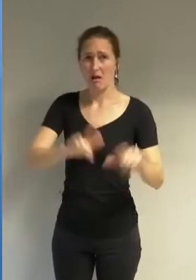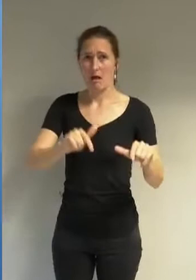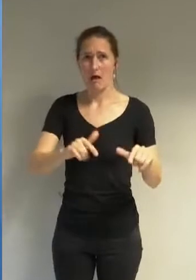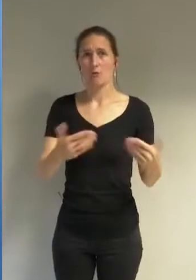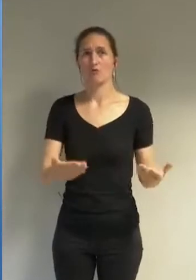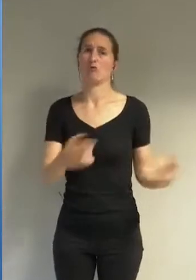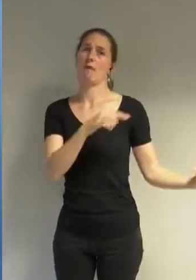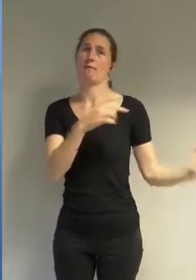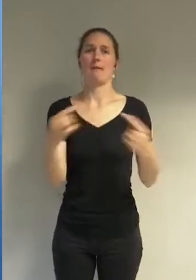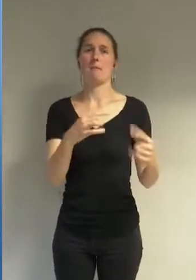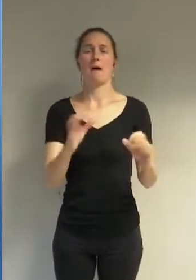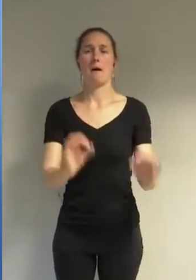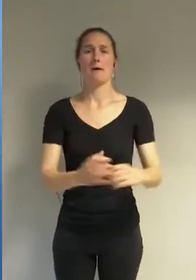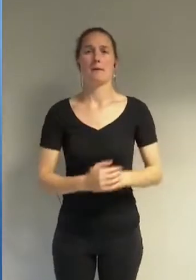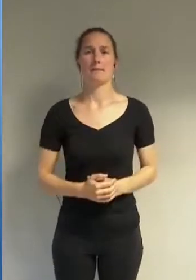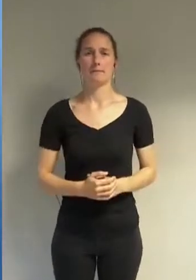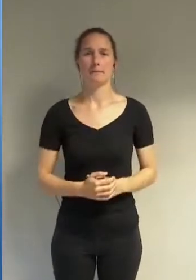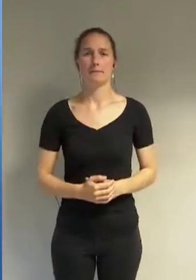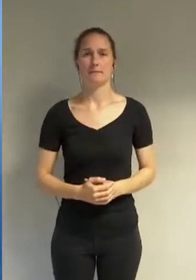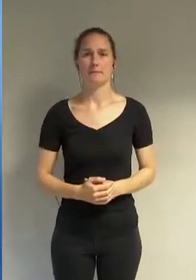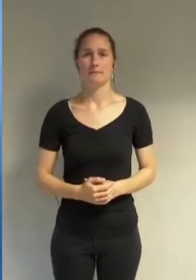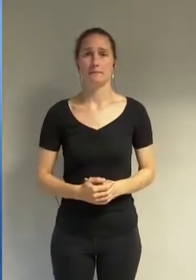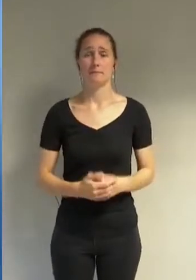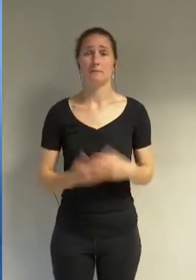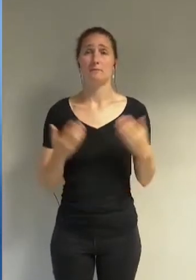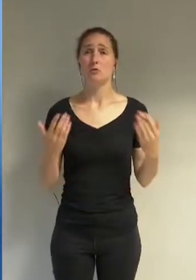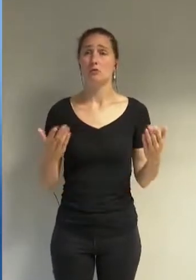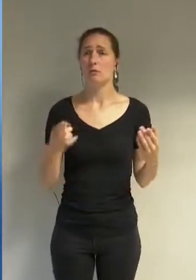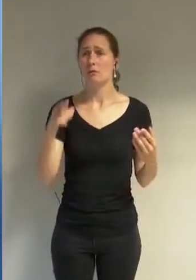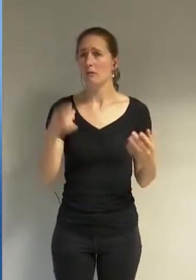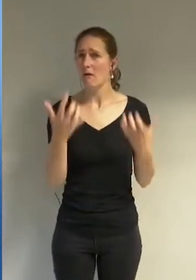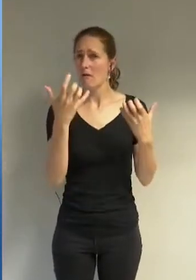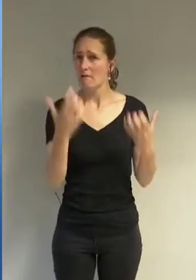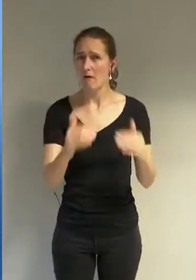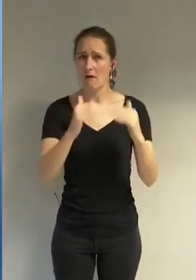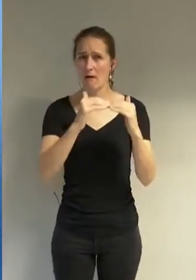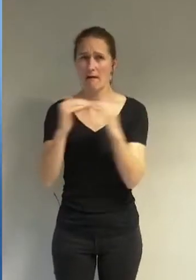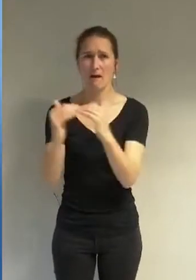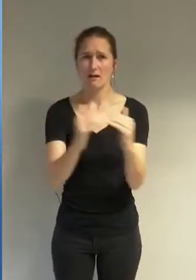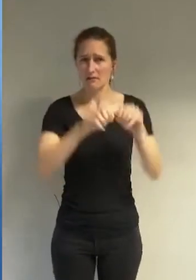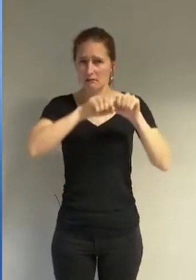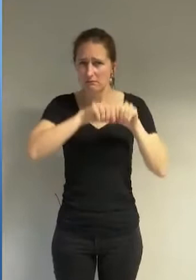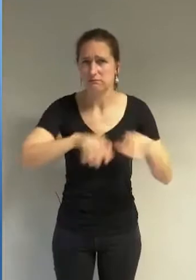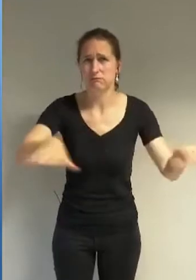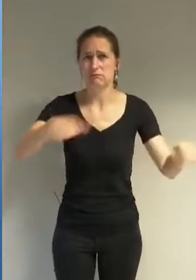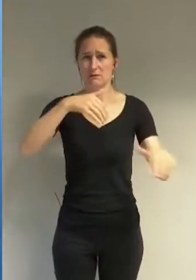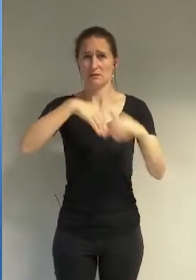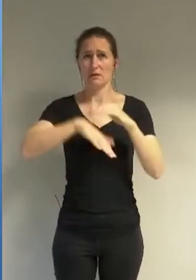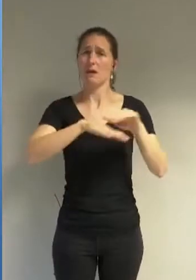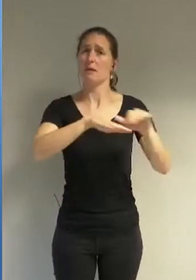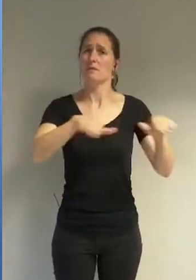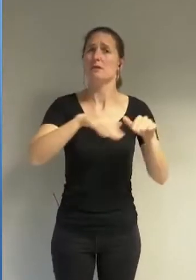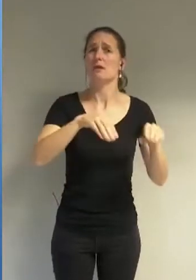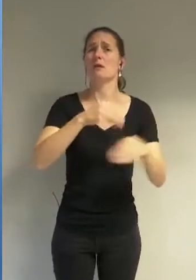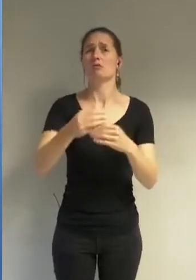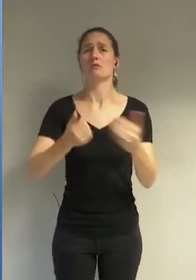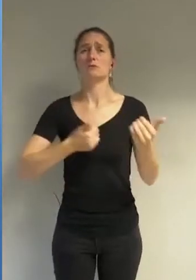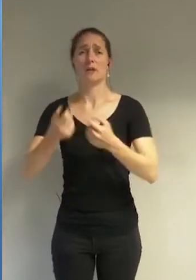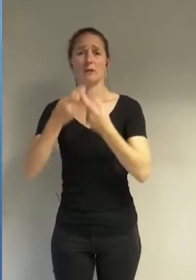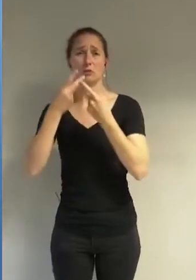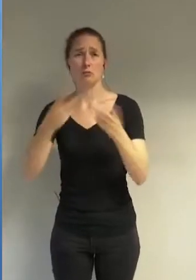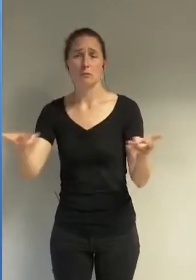nous voyons bien que derrière cette volonté d'étendre l'égalité d'accès au service public des piscines en intégrant cette revendication